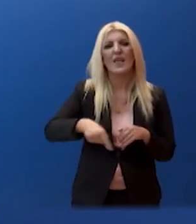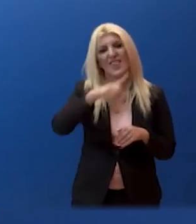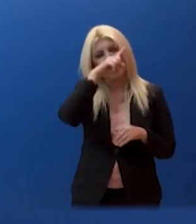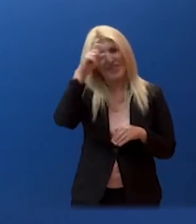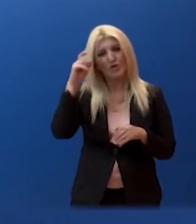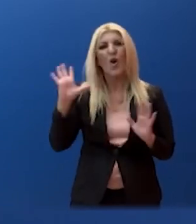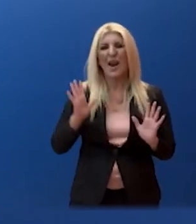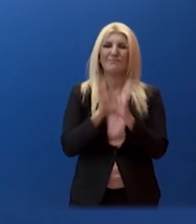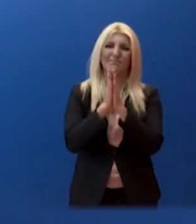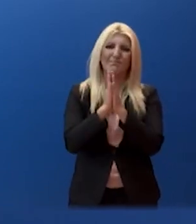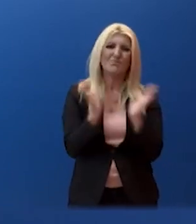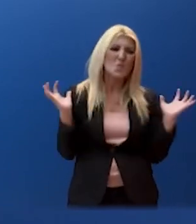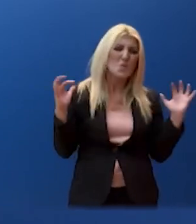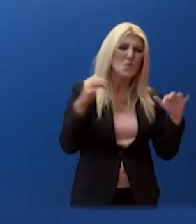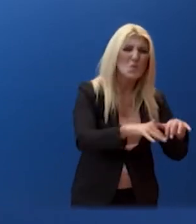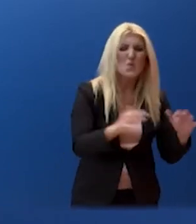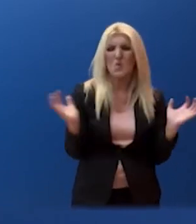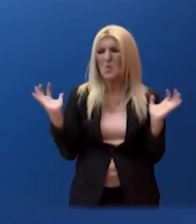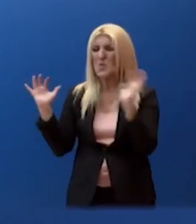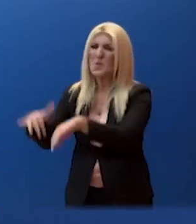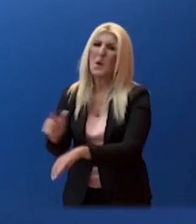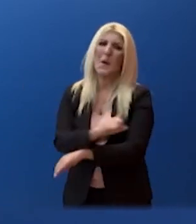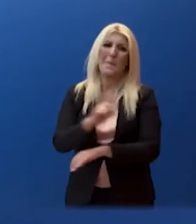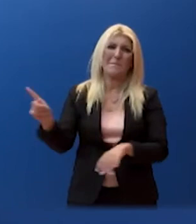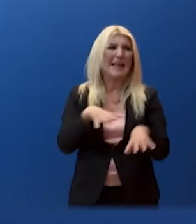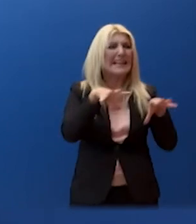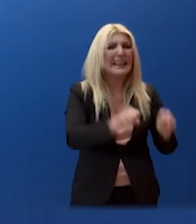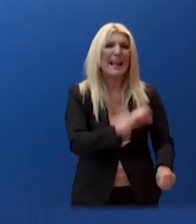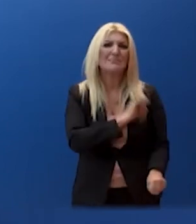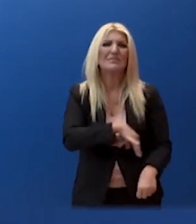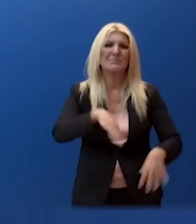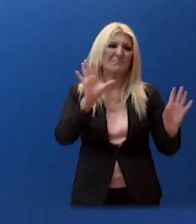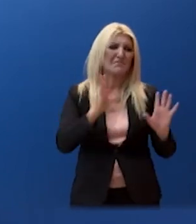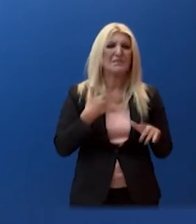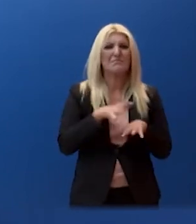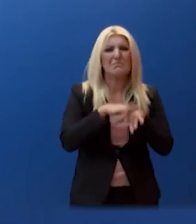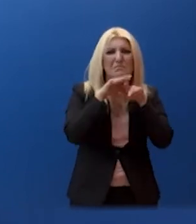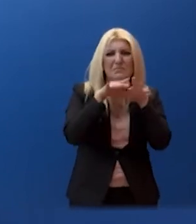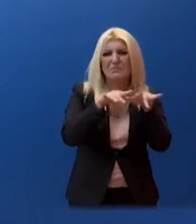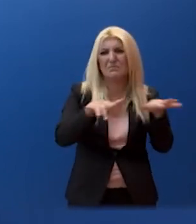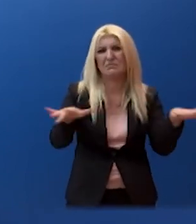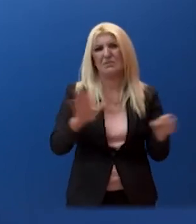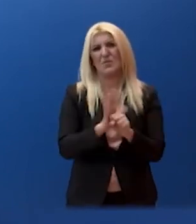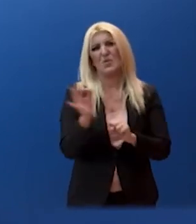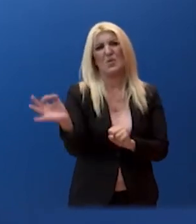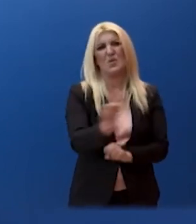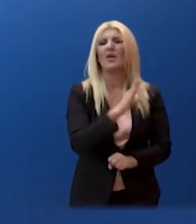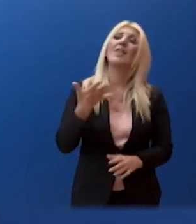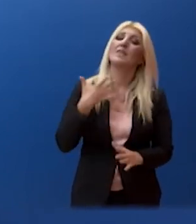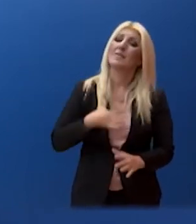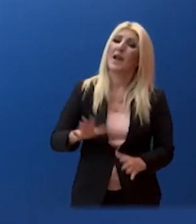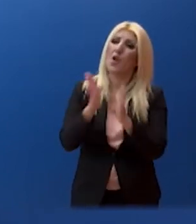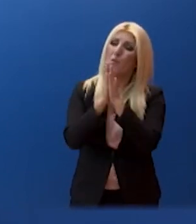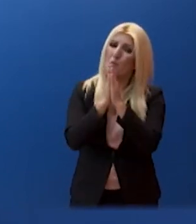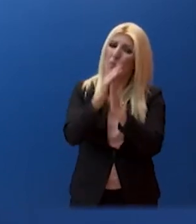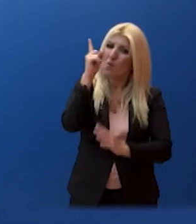κατάληψη είναι ένας τρόπος για να υπάρχει συγχροτισμός, αυτό πρέπει να αποφεύγεται σε κάθε περίπτωση. Δεν θα θέλω να μπω σε υποκίνηση. Θέλω να στείλω ξανά έκκληση σε